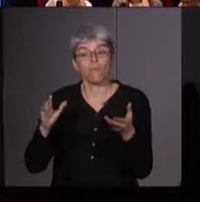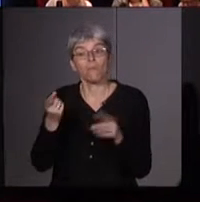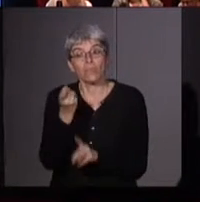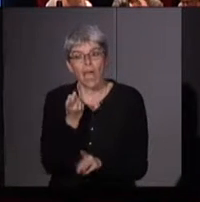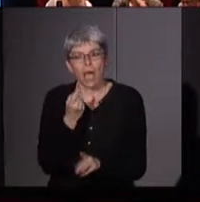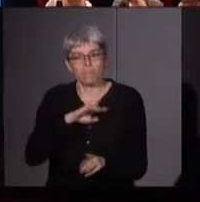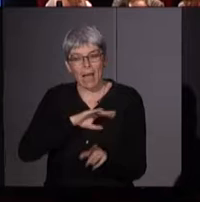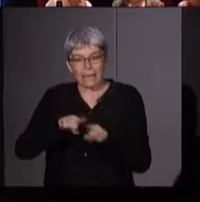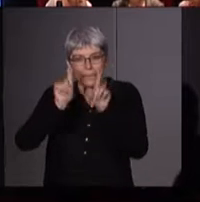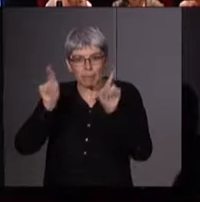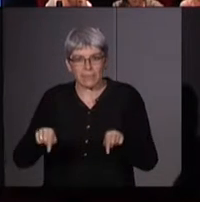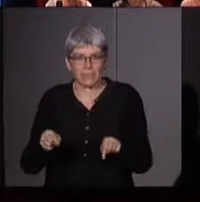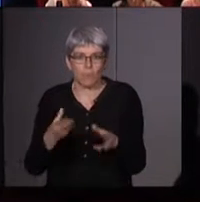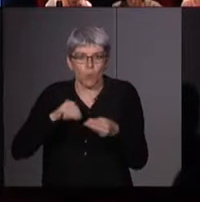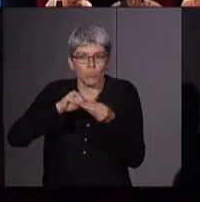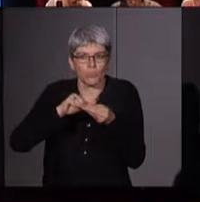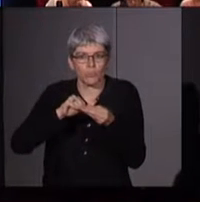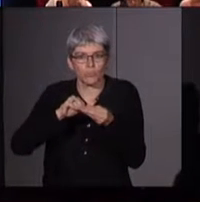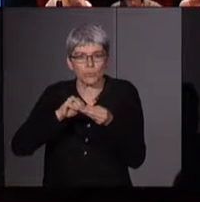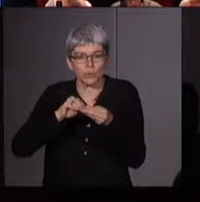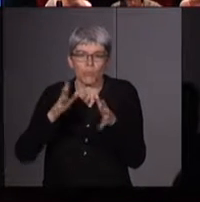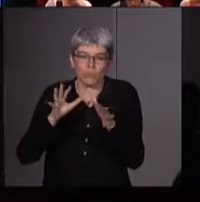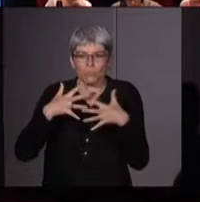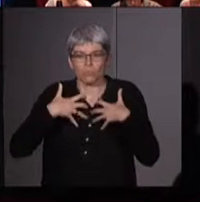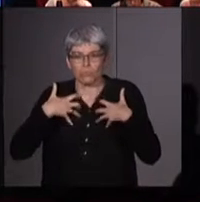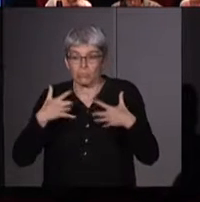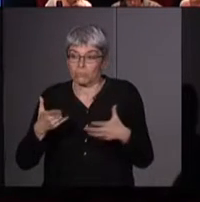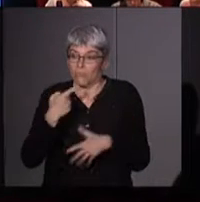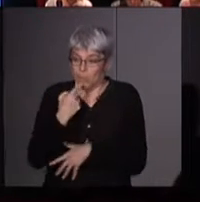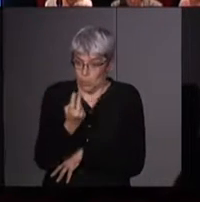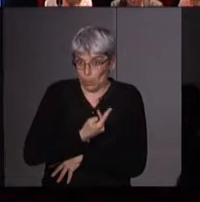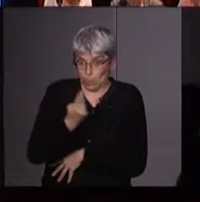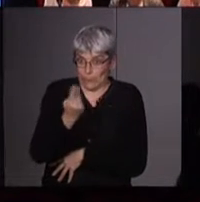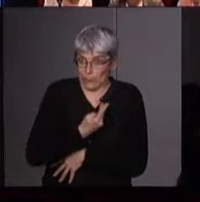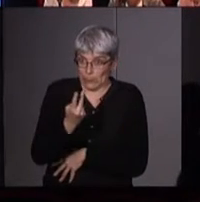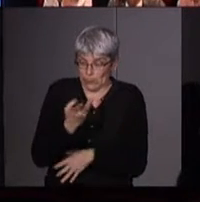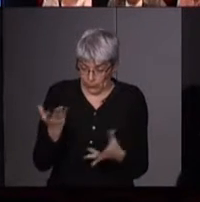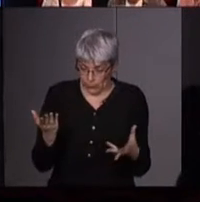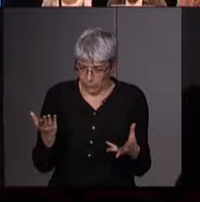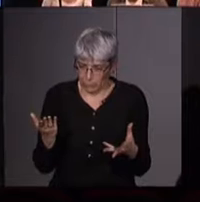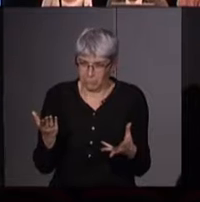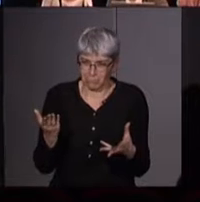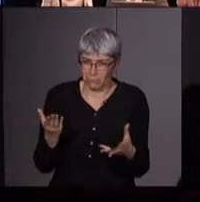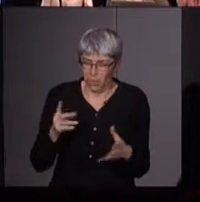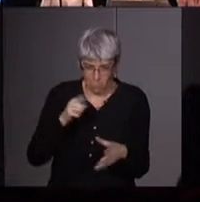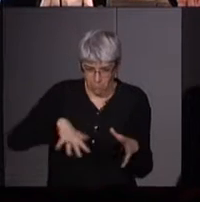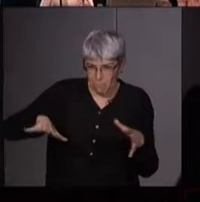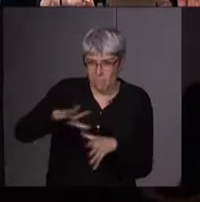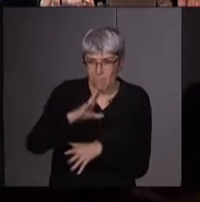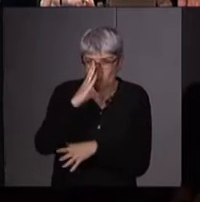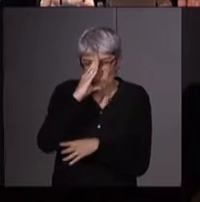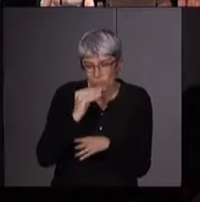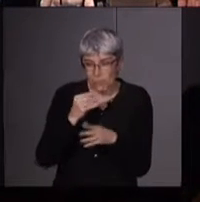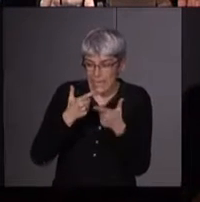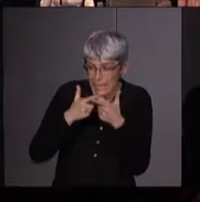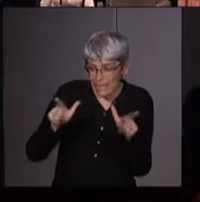du capitalisme et du scientisme qui, tous deux, ont dévitalisé, rendus passifs, rendus